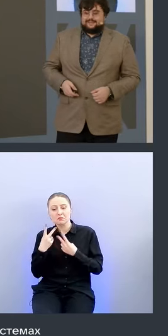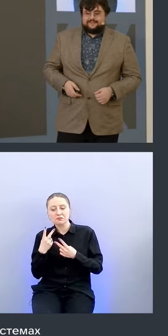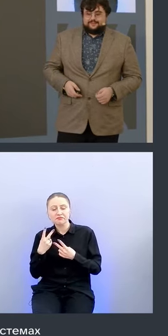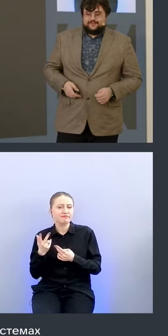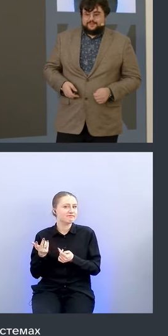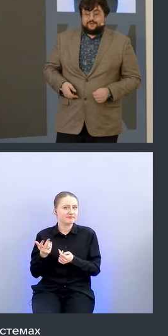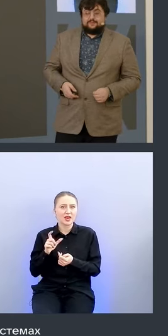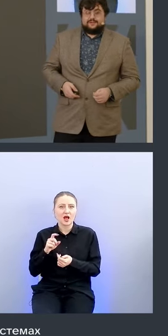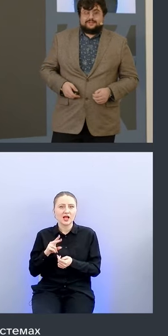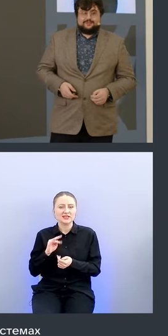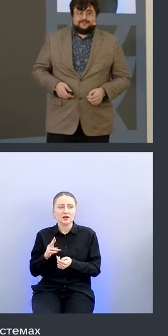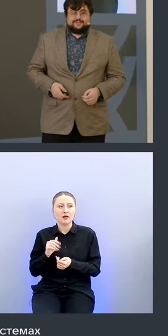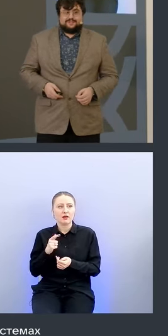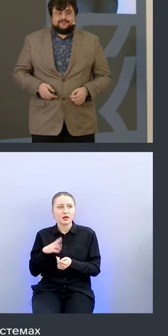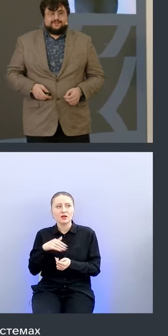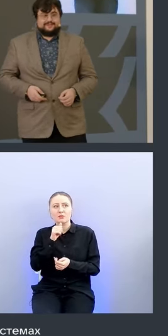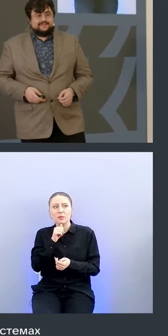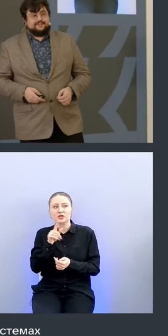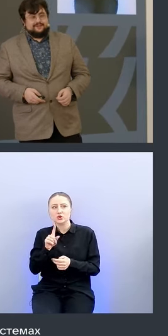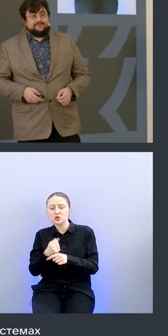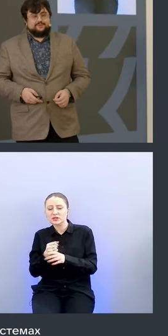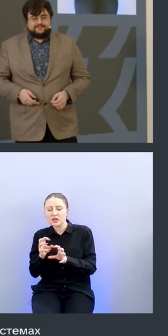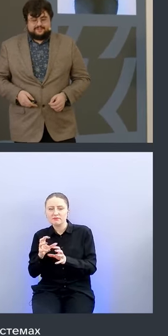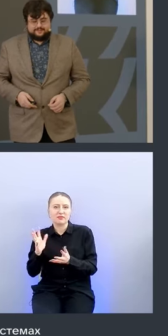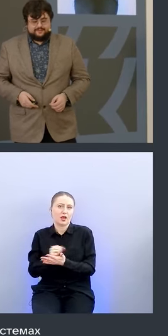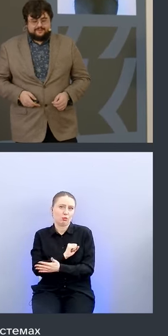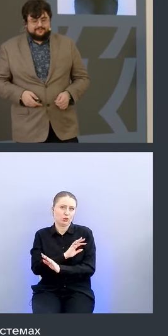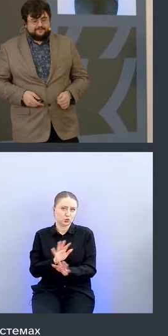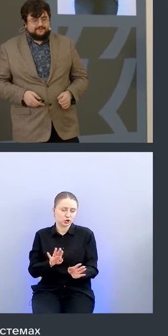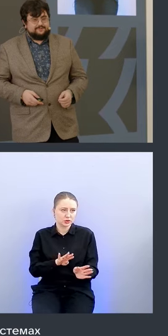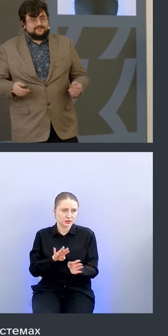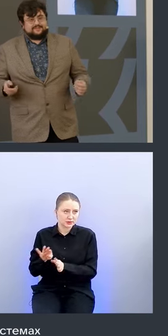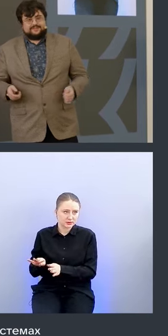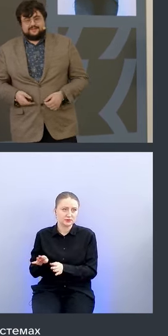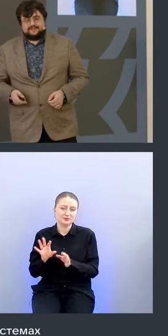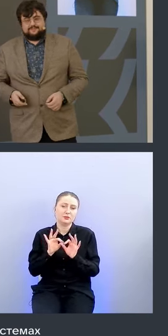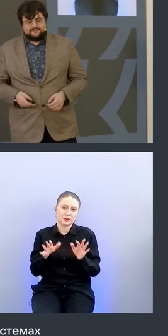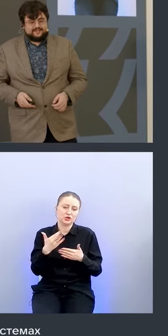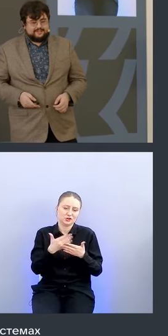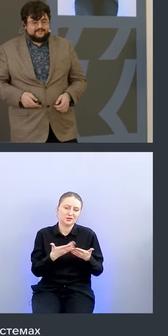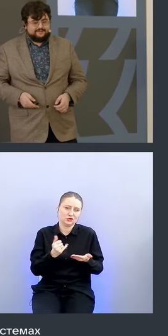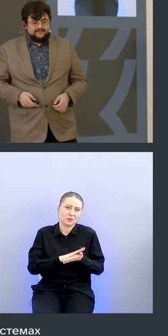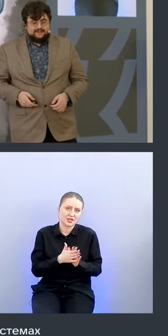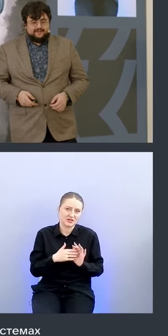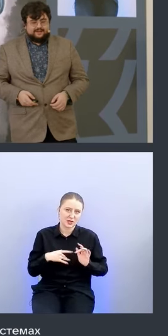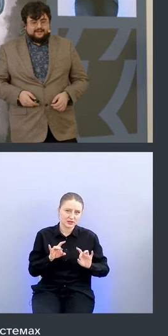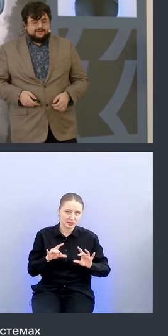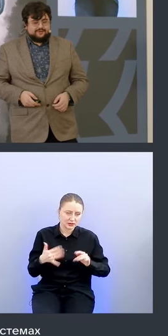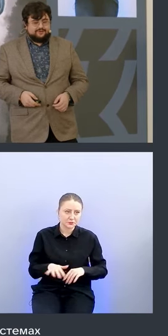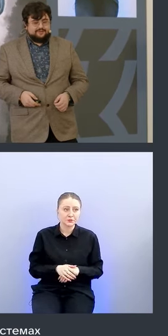elastic агент мы попробовали с ним что-то сделать у нас это не получилось на вот ввиду вот этих самых обстоятельств